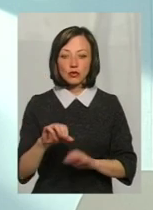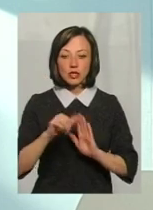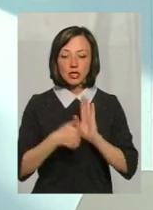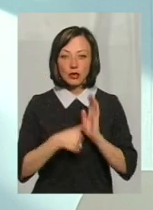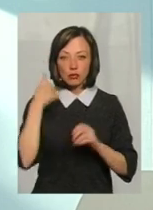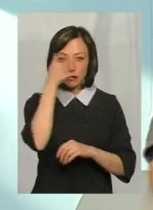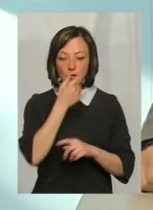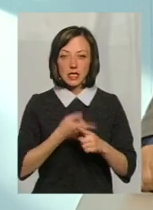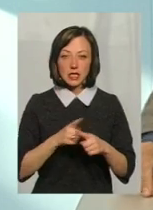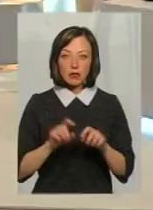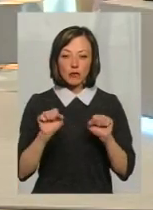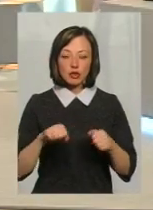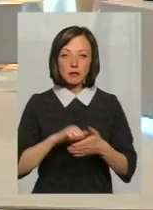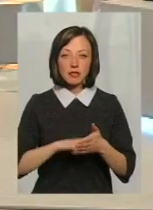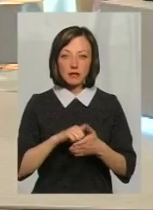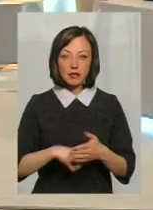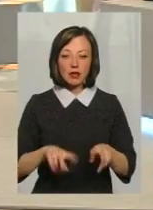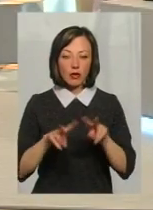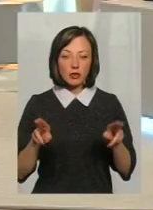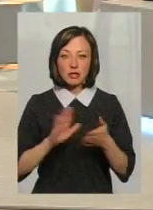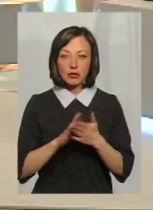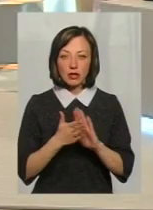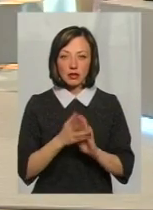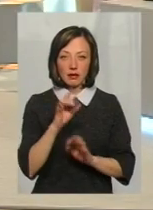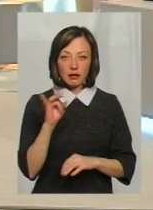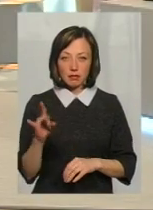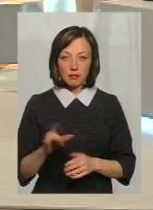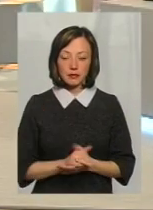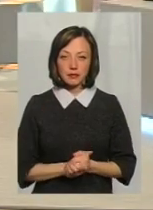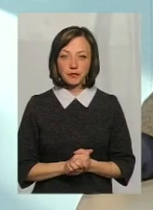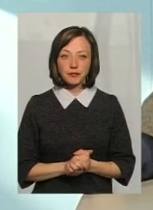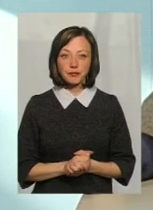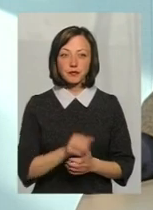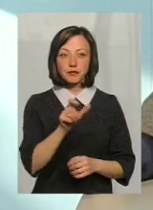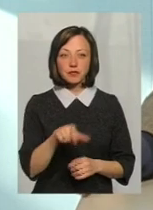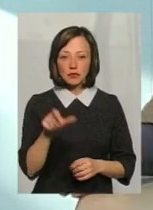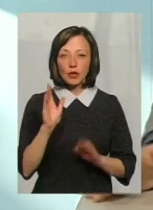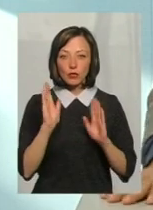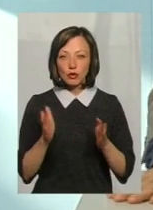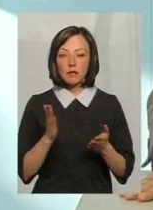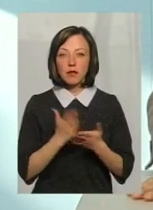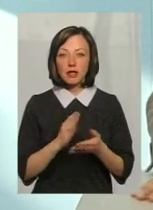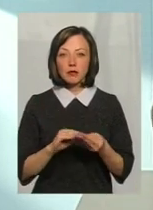році, ну, це може призвести до такої ж ситуації, що скорому. І будемо мати проблему,